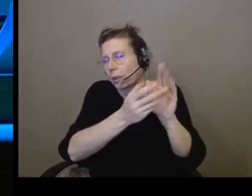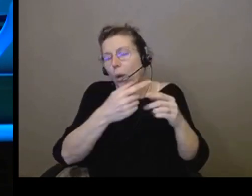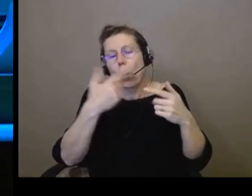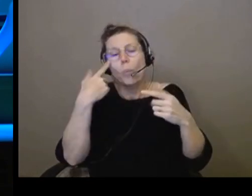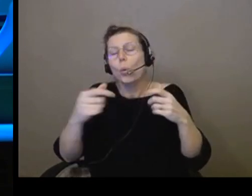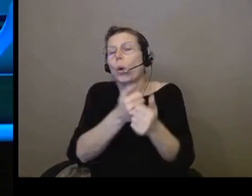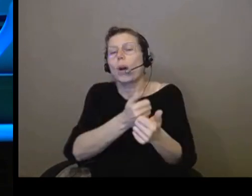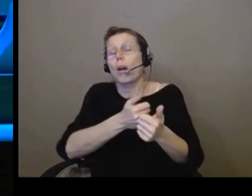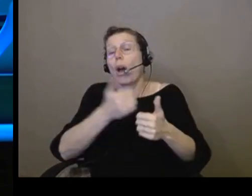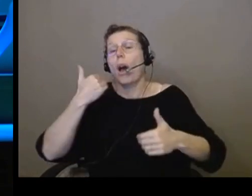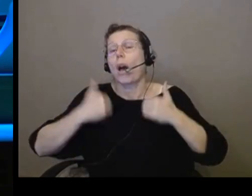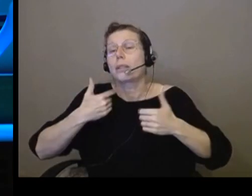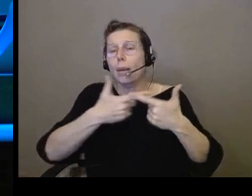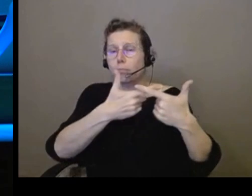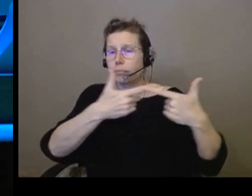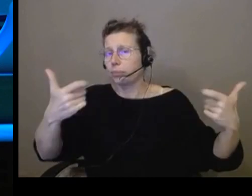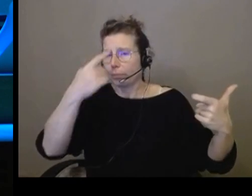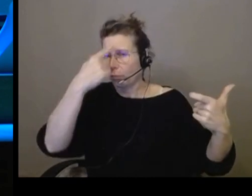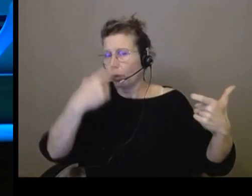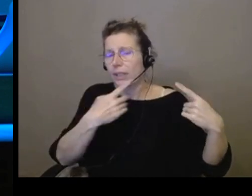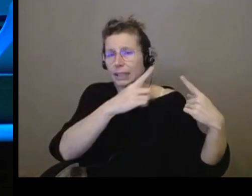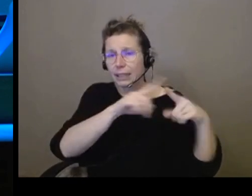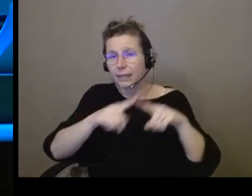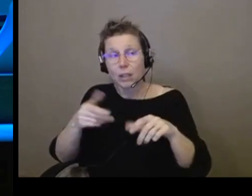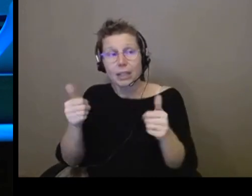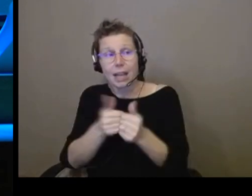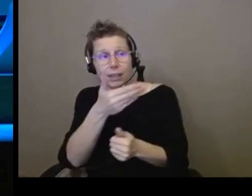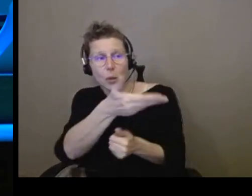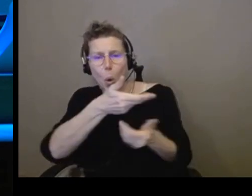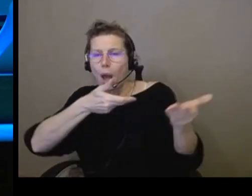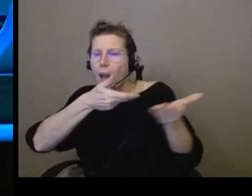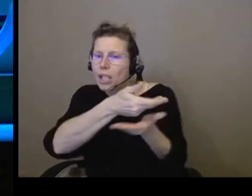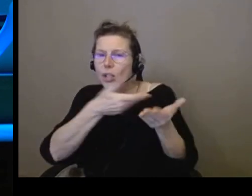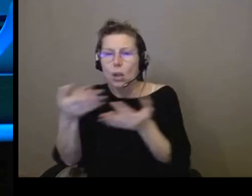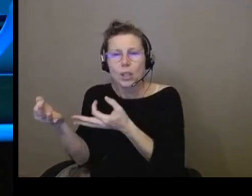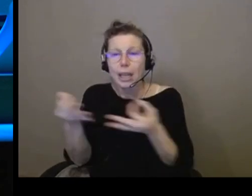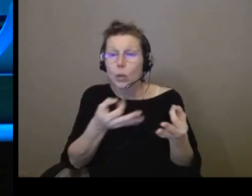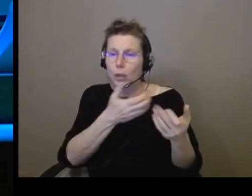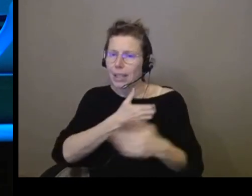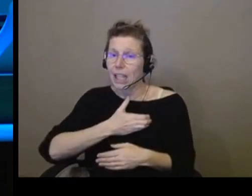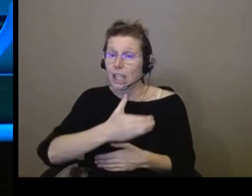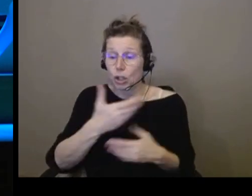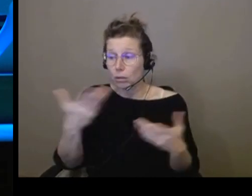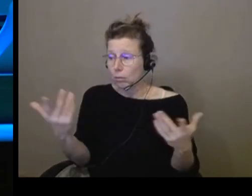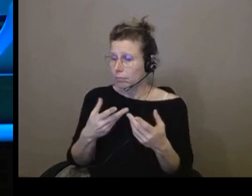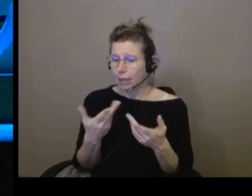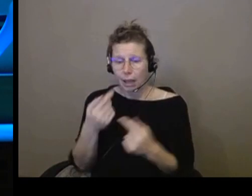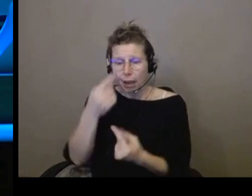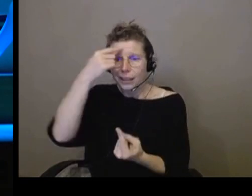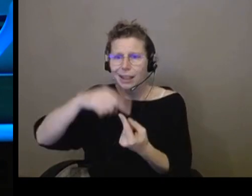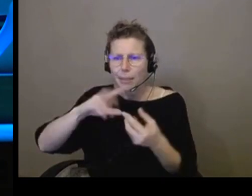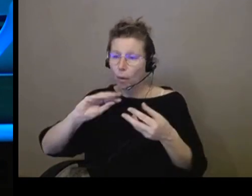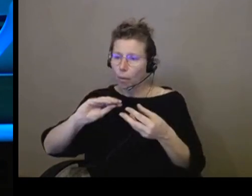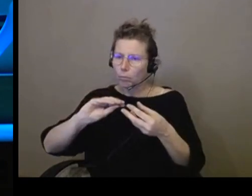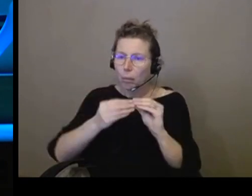avec eux, du coup, on a des échanges nourris et réguliers sur à la fois des irritants, de la recherche, des